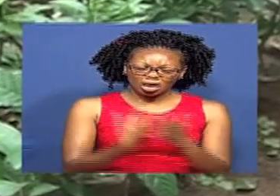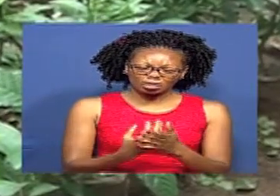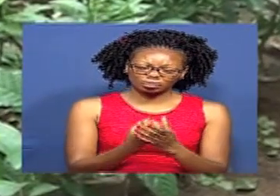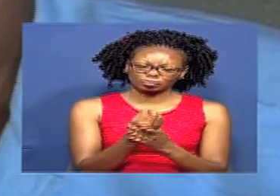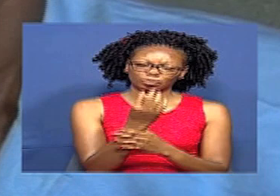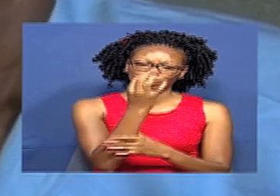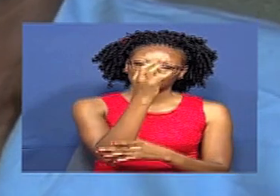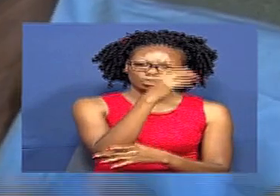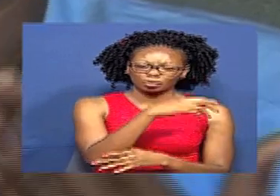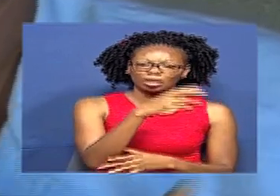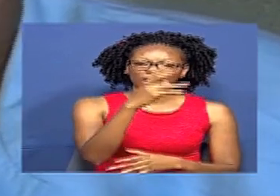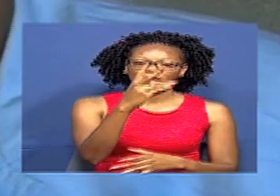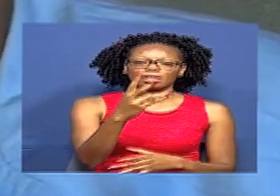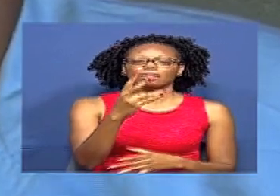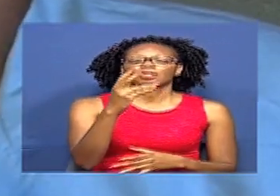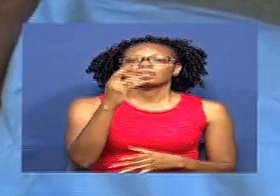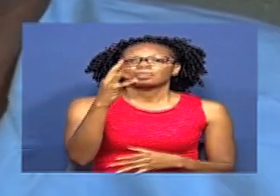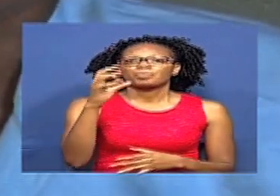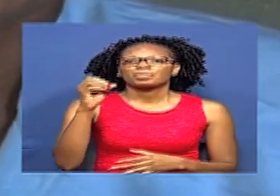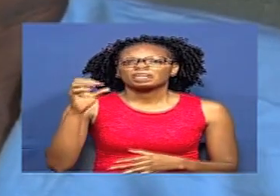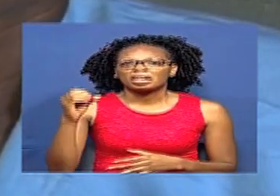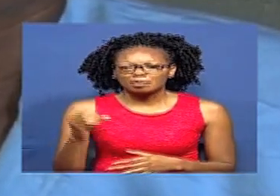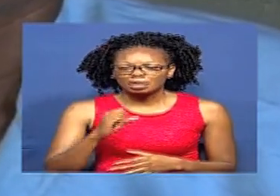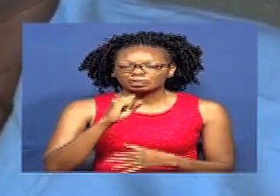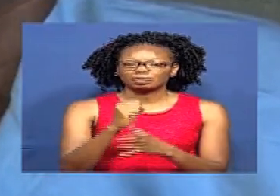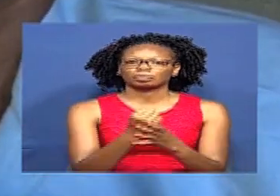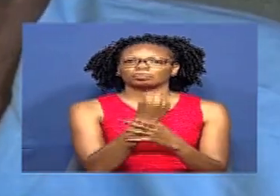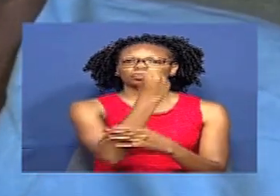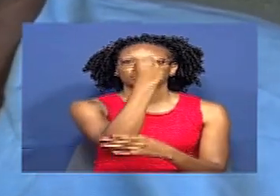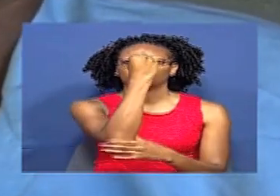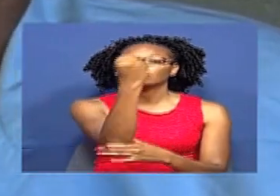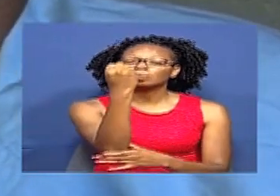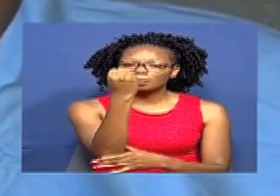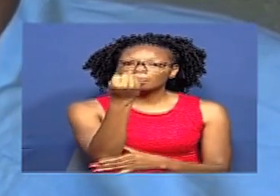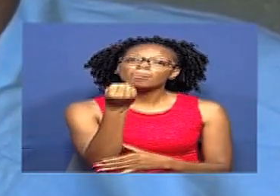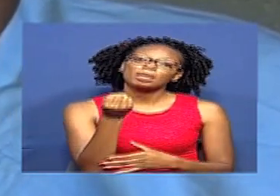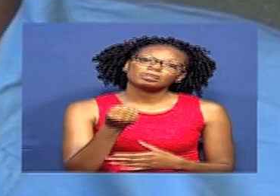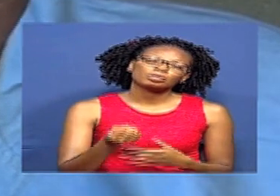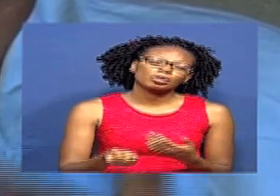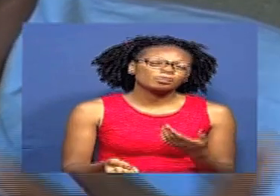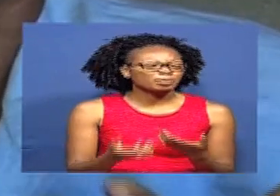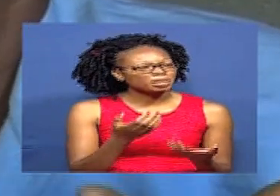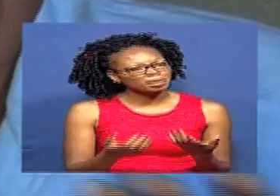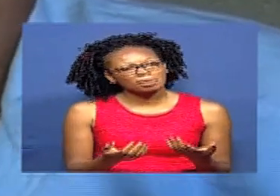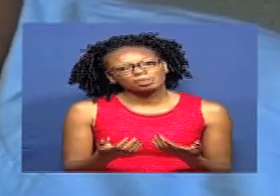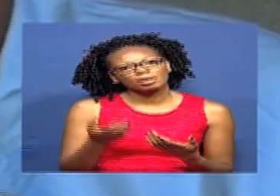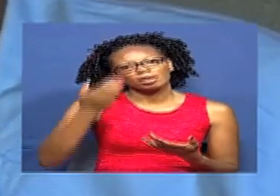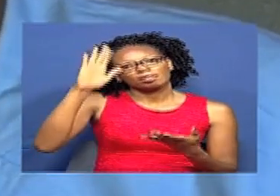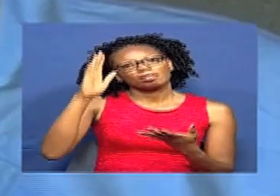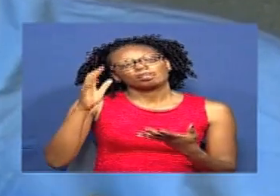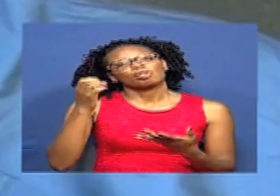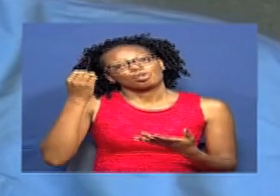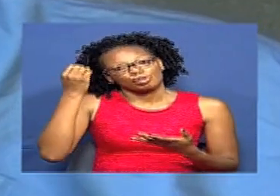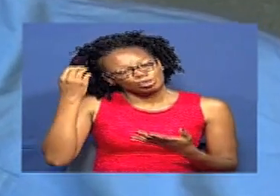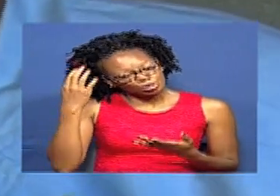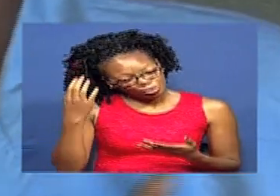Elifunune Miatatu Sasa tunaona Ikiwa mvuwa Kwa sababu mvuwa Kwa Ni kitu enye mungu